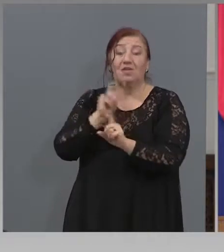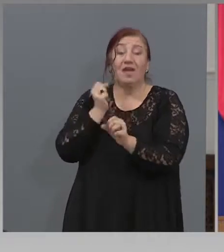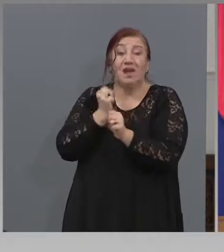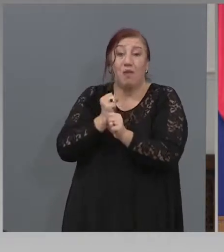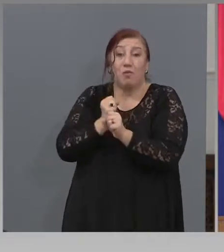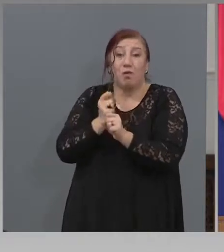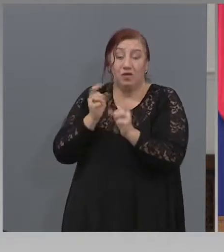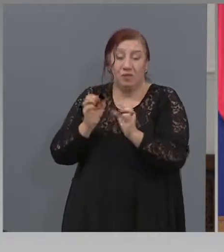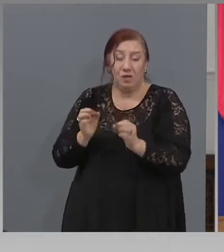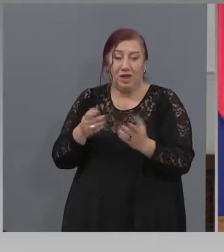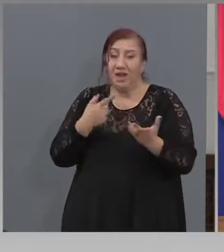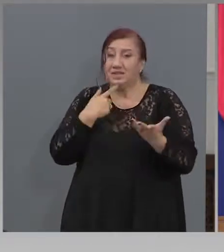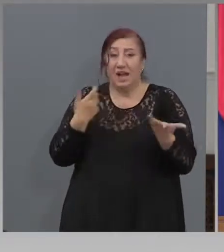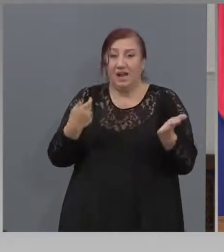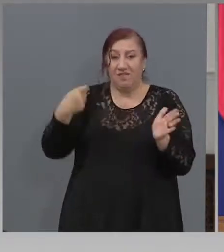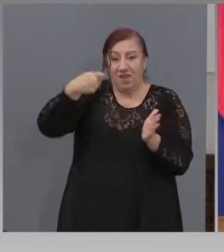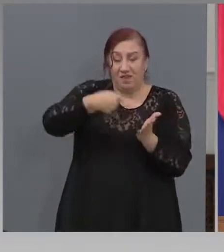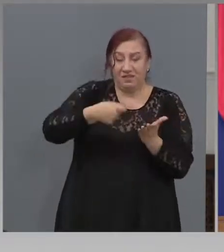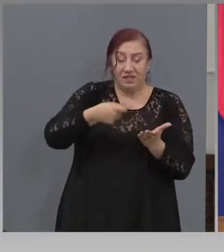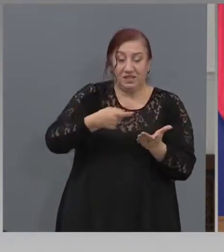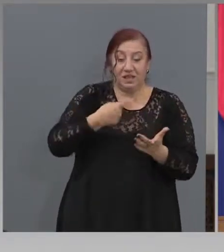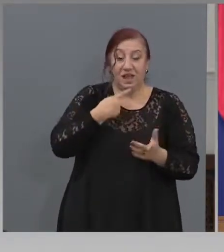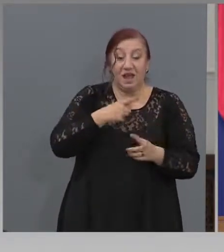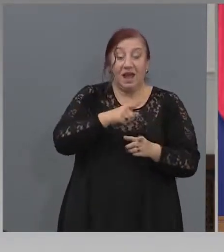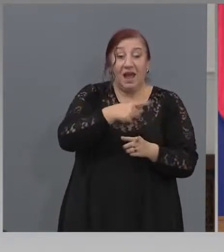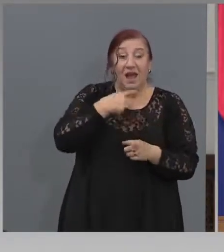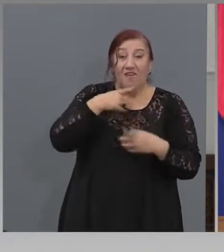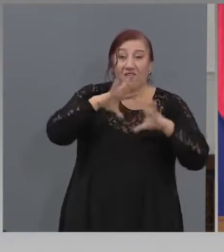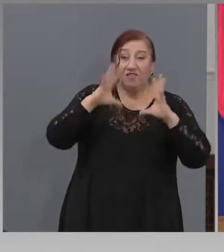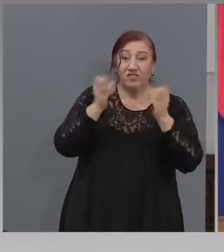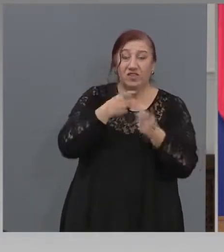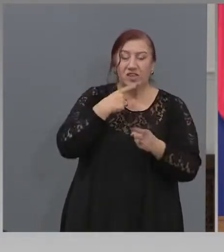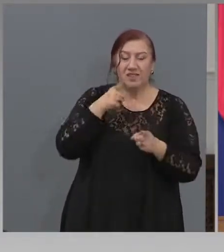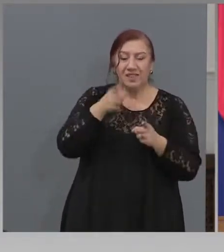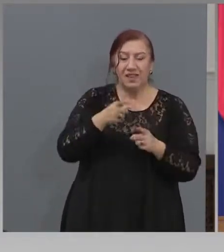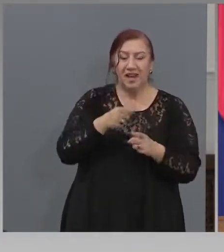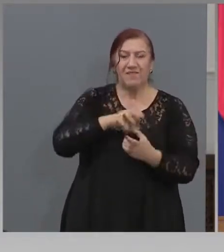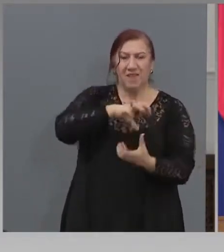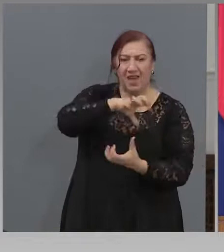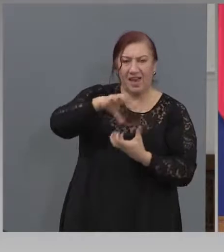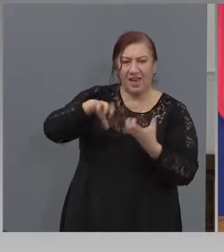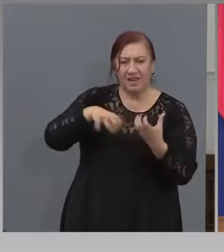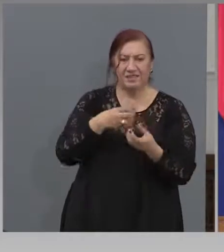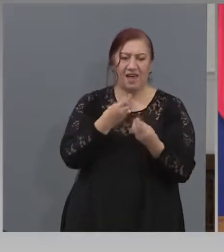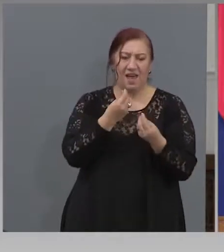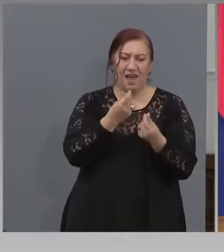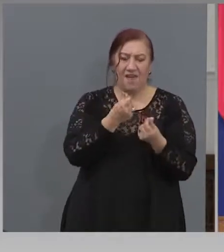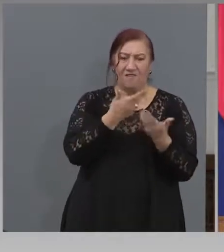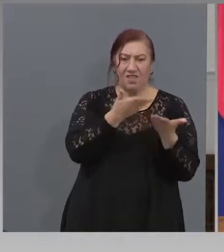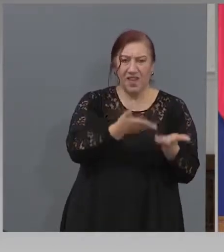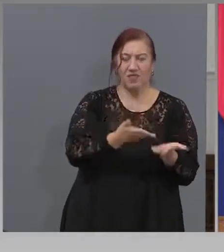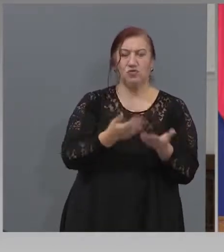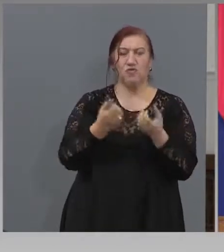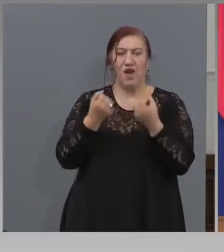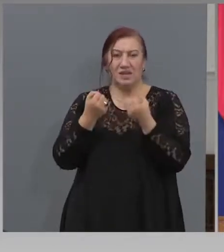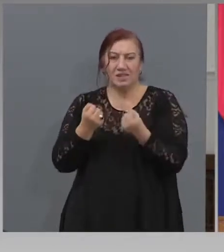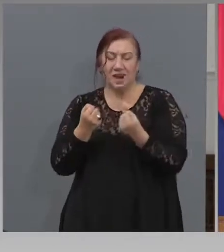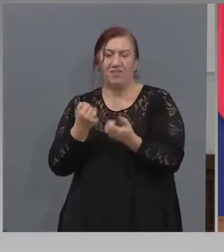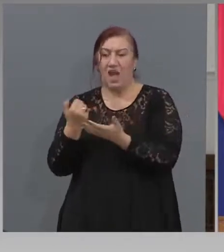случайно казват такава криза, финансов, здравна, економическа, не познава света.